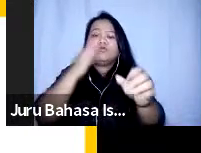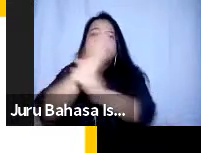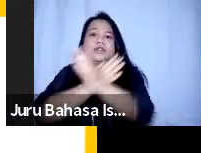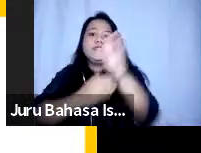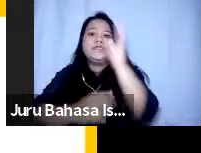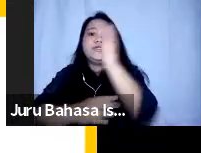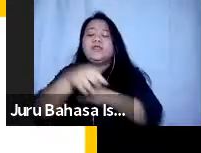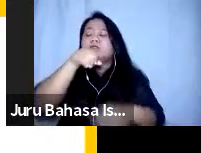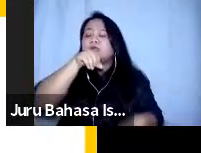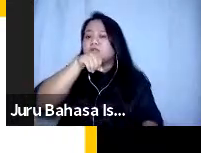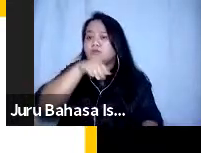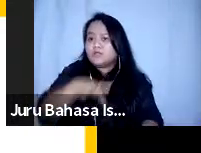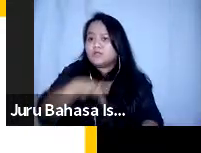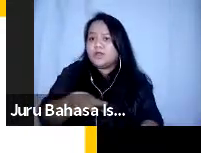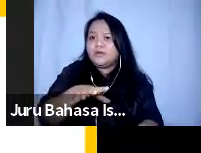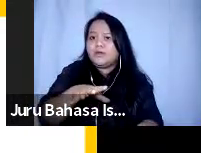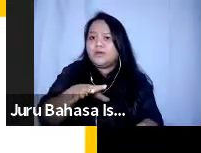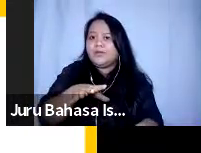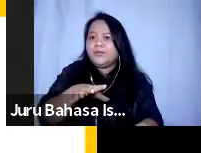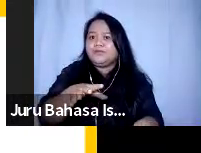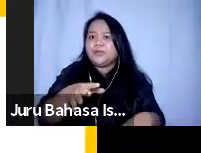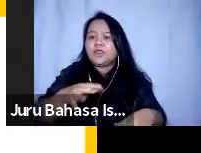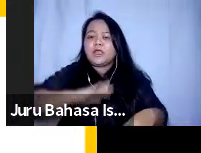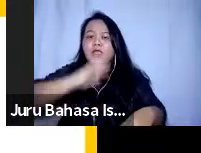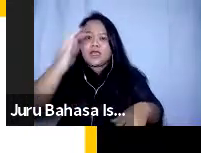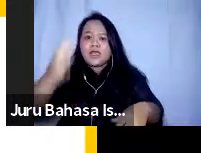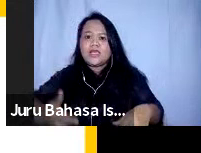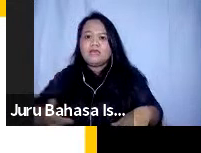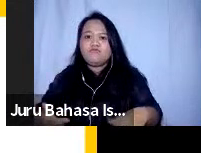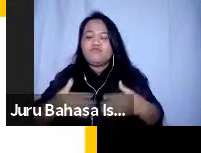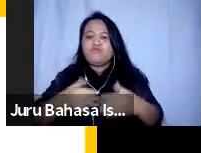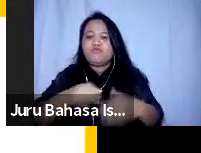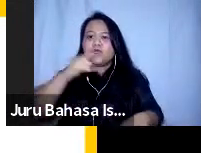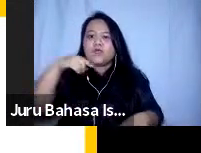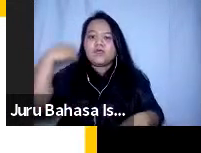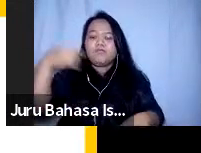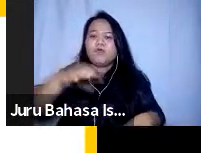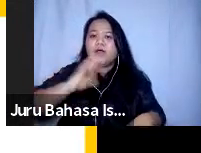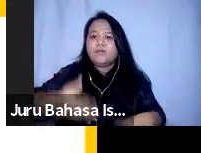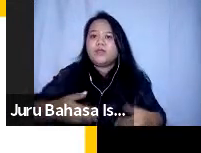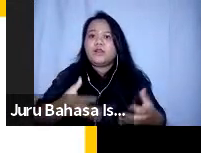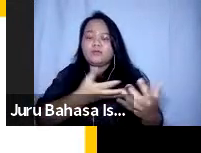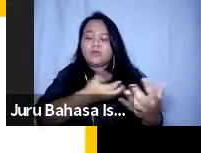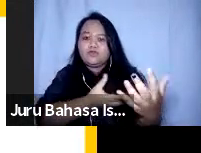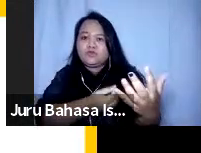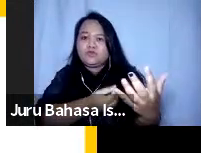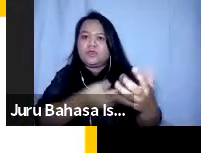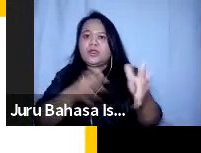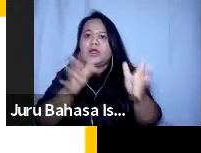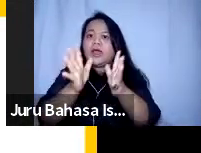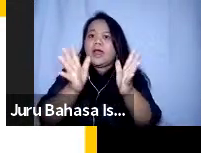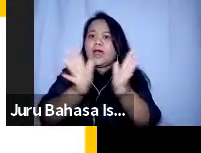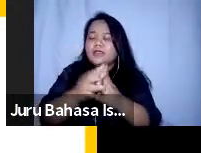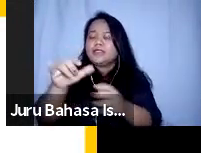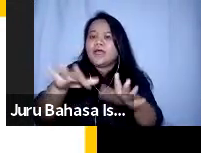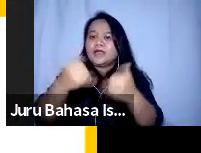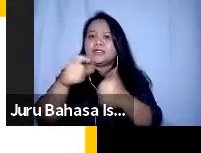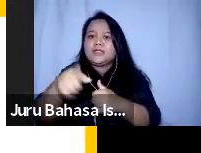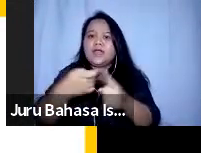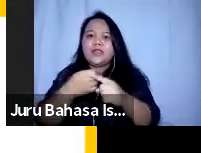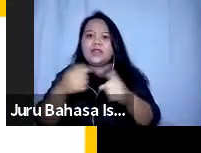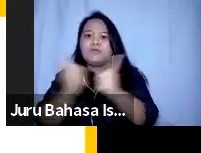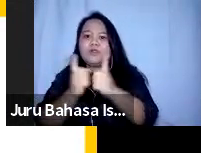lanjut usia dan juga ibu hamil dan hasil dari pertemuan pembahasan ini nanti adalah